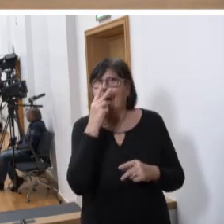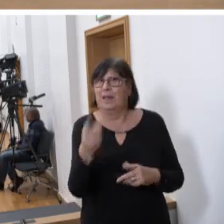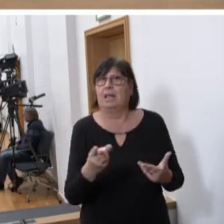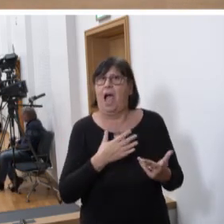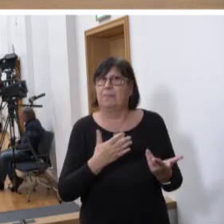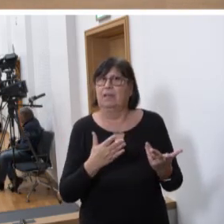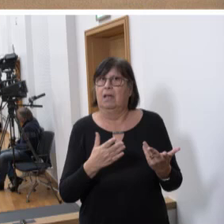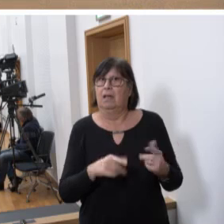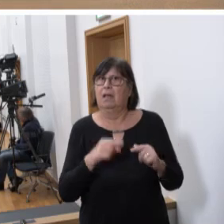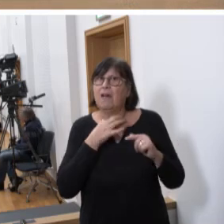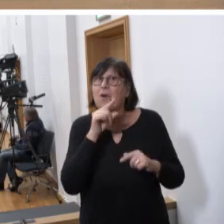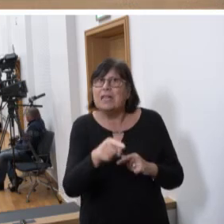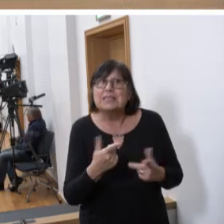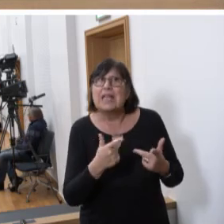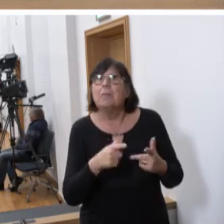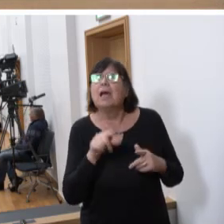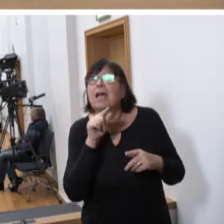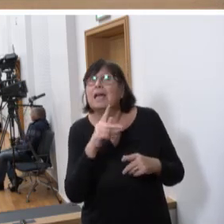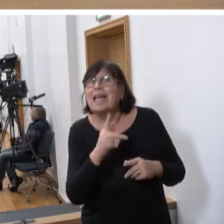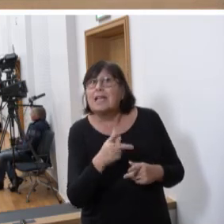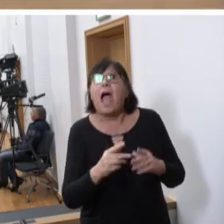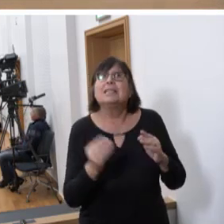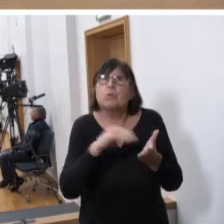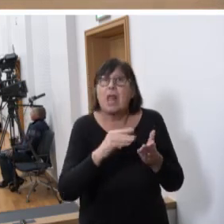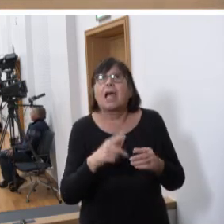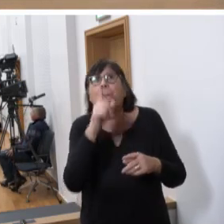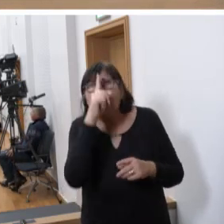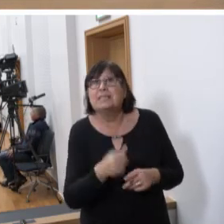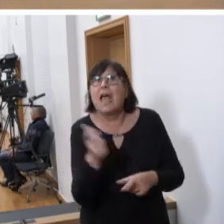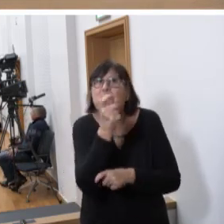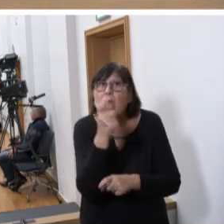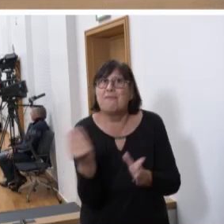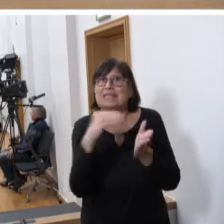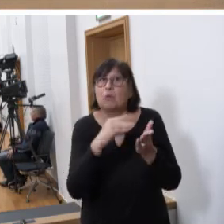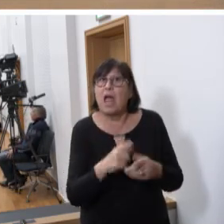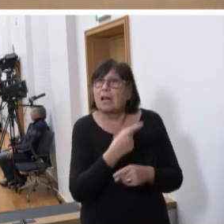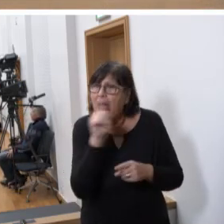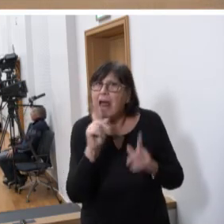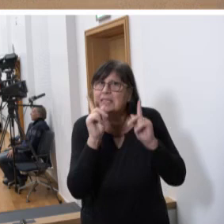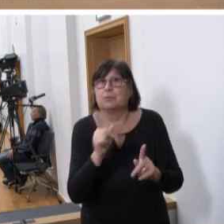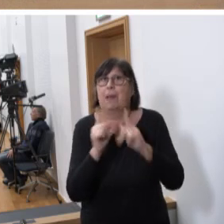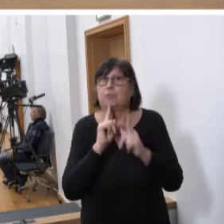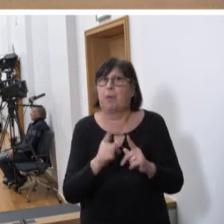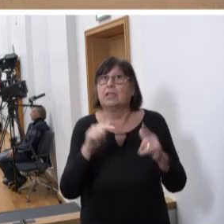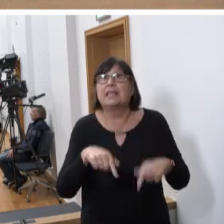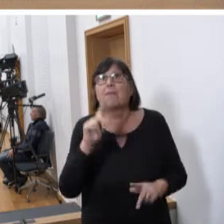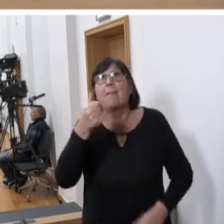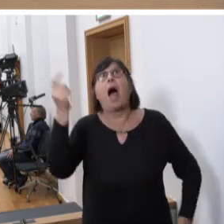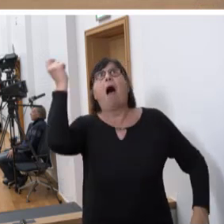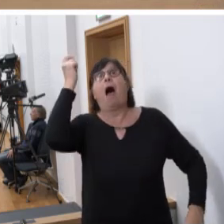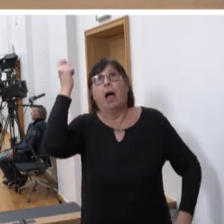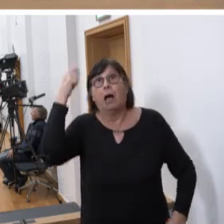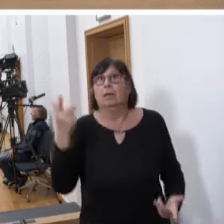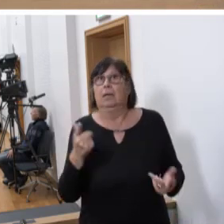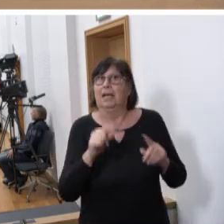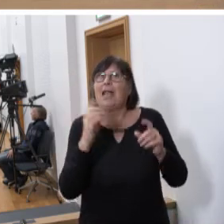Wollen Sie die Gitterzulage hochtreiben? Wir müssen auch über Polizeizulage sprechen, über die Feuerwehrzulage. All das fällt Ihnen jetzt plötzlich ein in